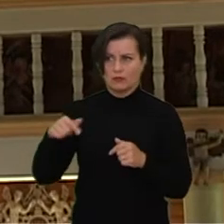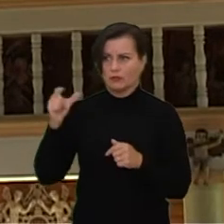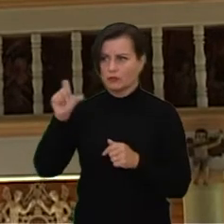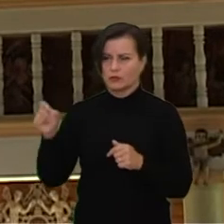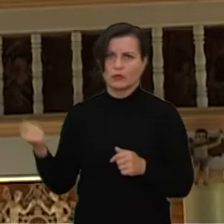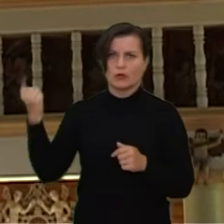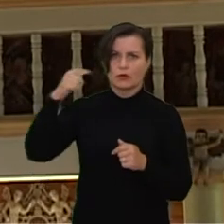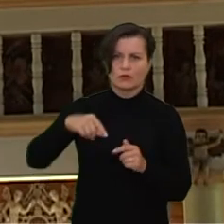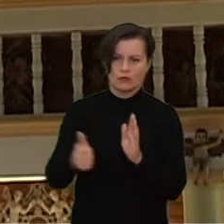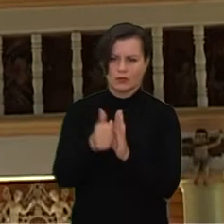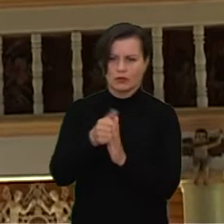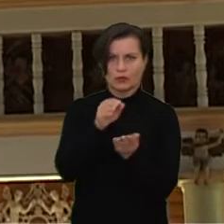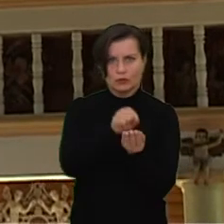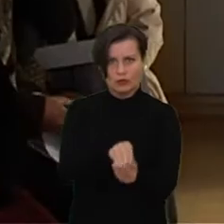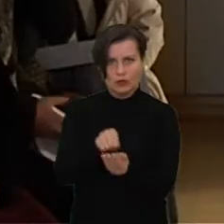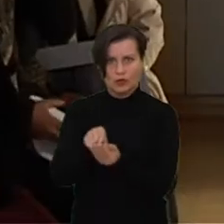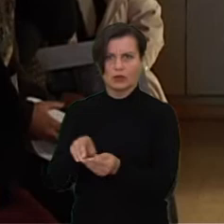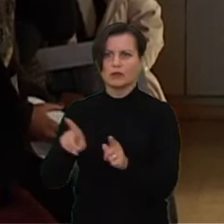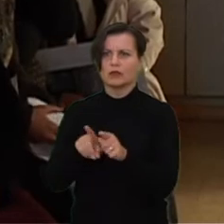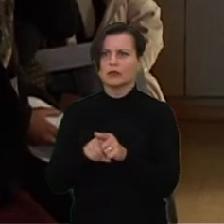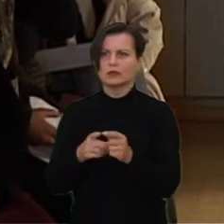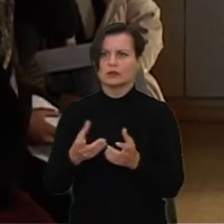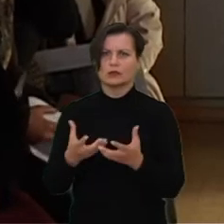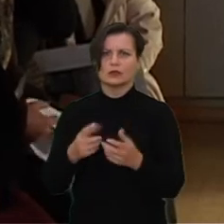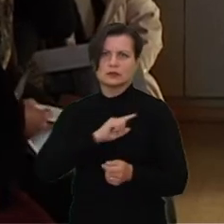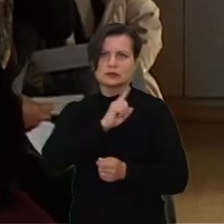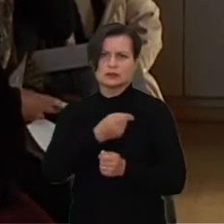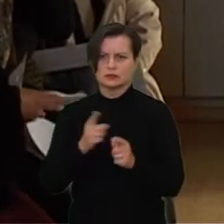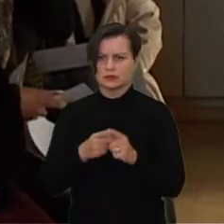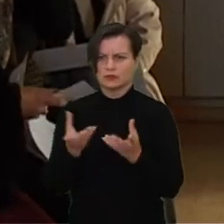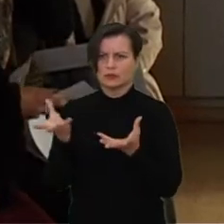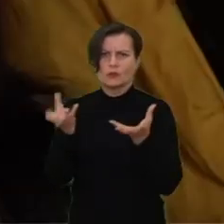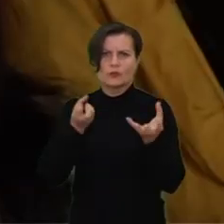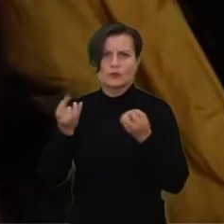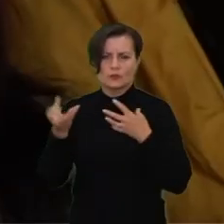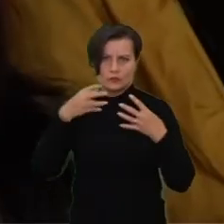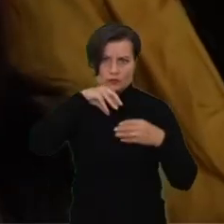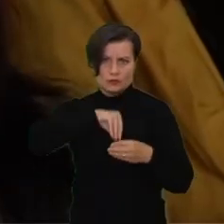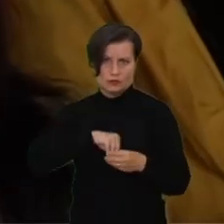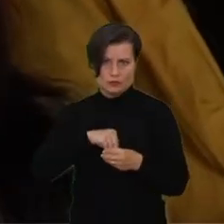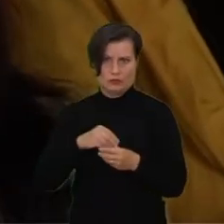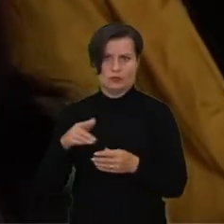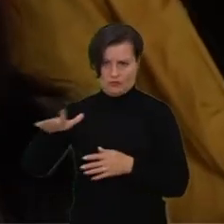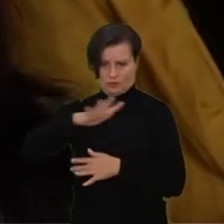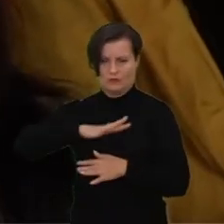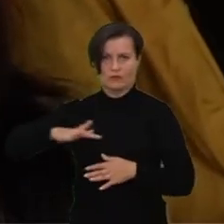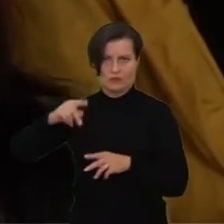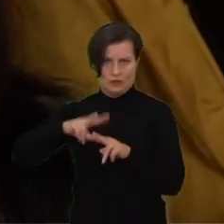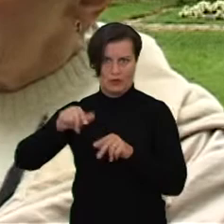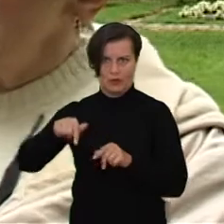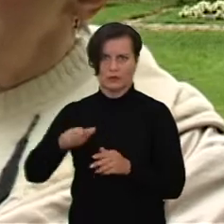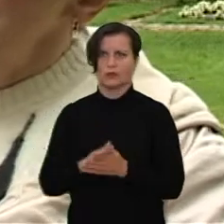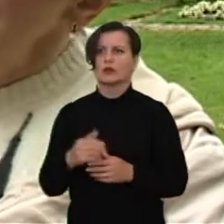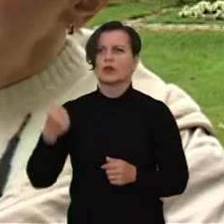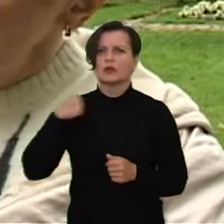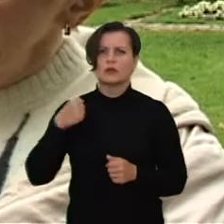ne tik pagerbti kunigo kapo, bet ir pasisemti stiprybės savotišką aurą turinčioje paberžėje. Žmogus